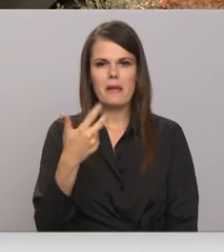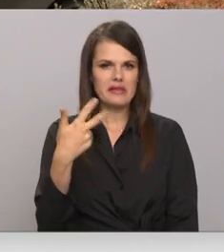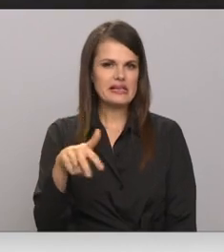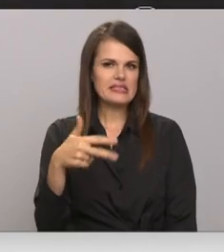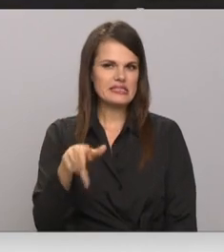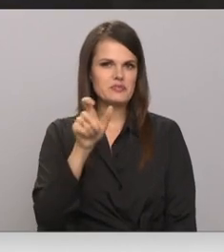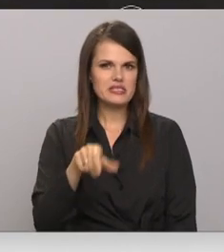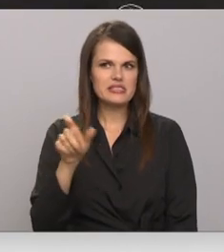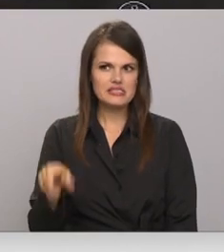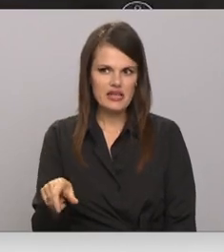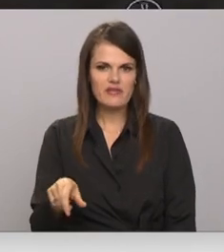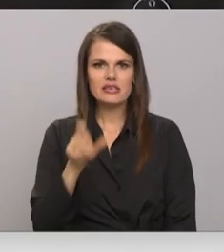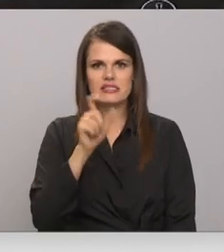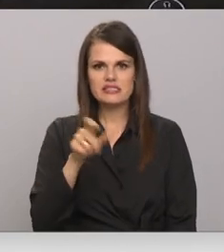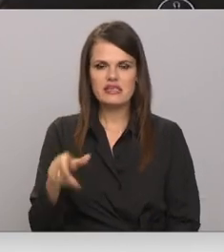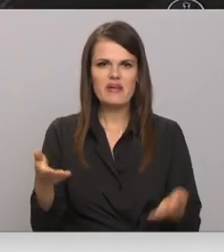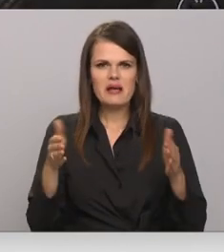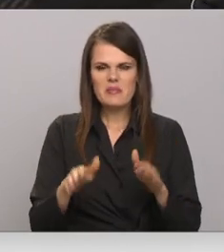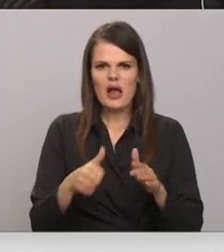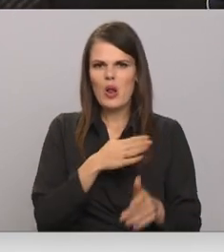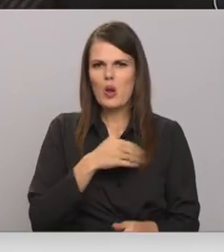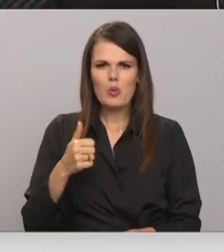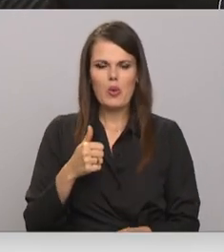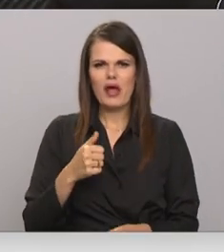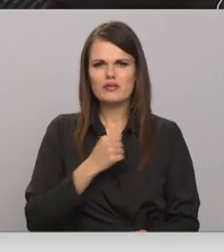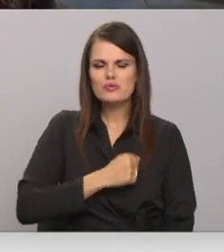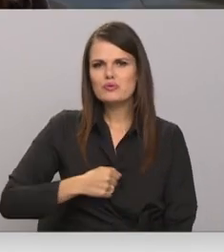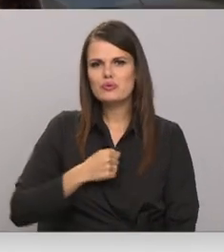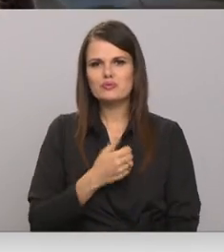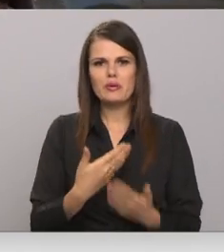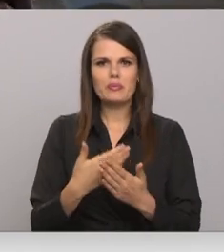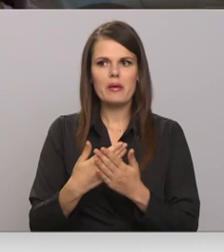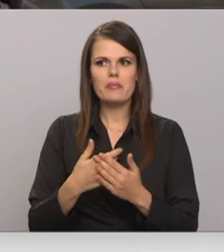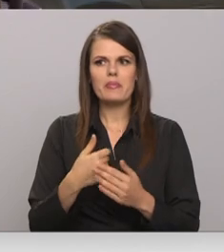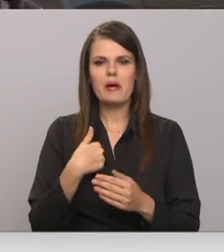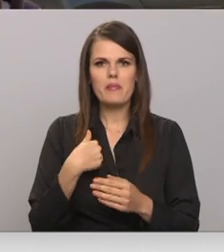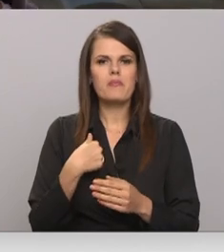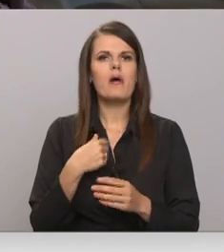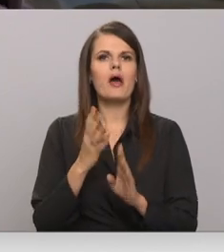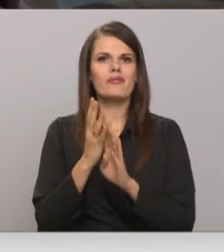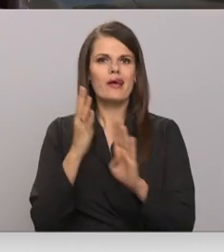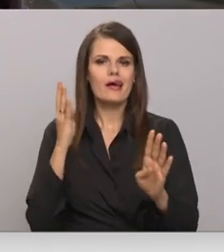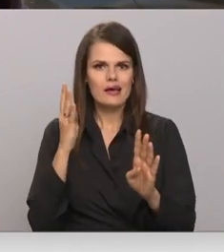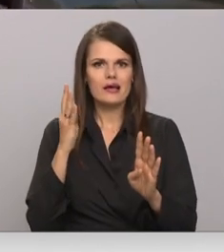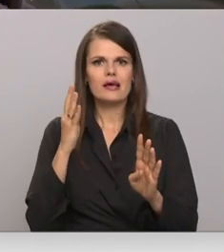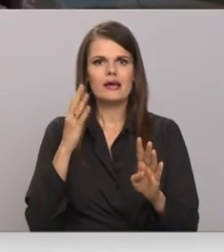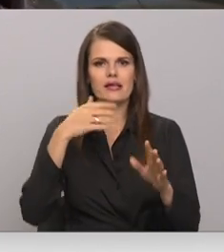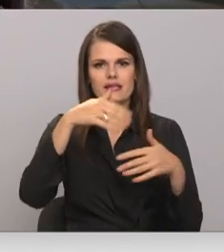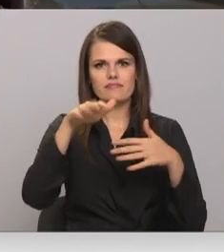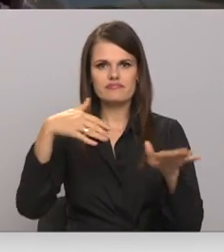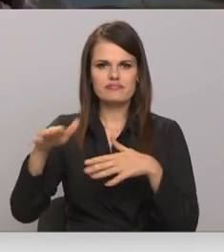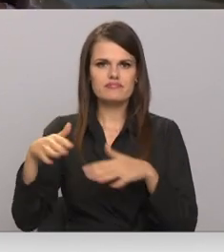cilvēki palikuši ļoti neiecietīgi. Piemēram, man no rindas jāizlās ārā 80,